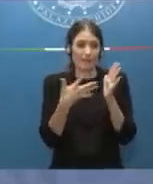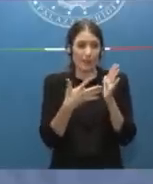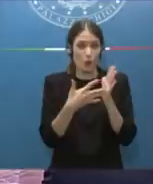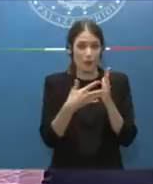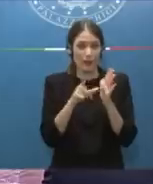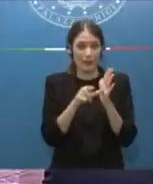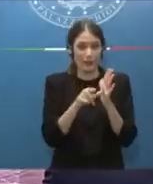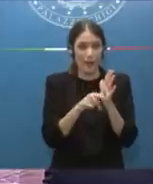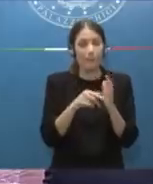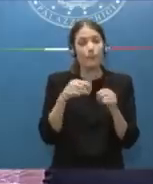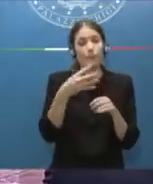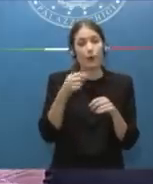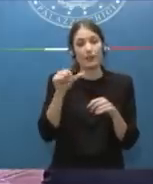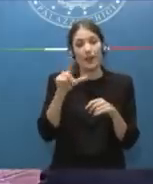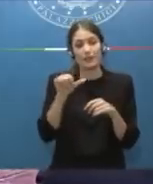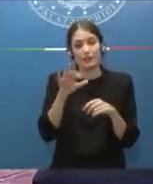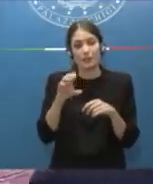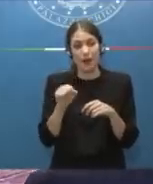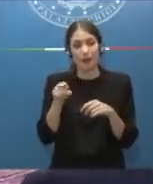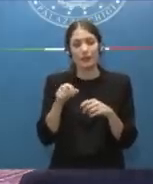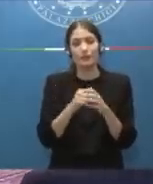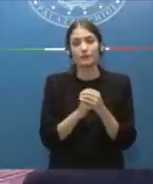pressa. Dove sei? Eccolo, vai.